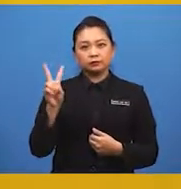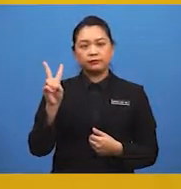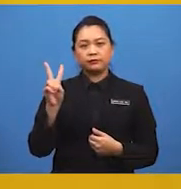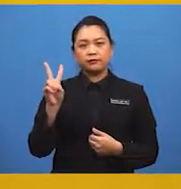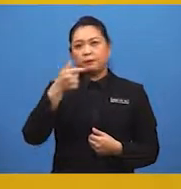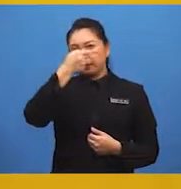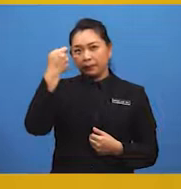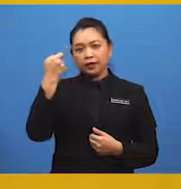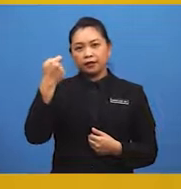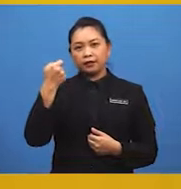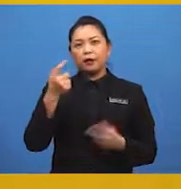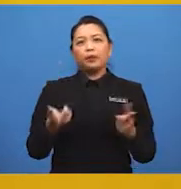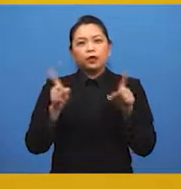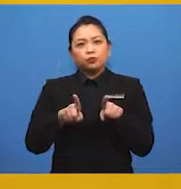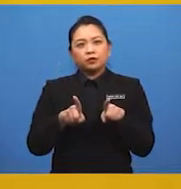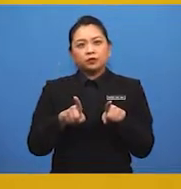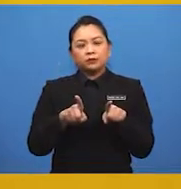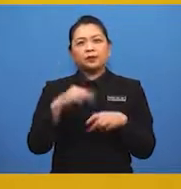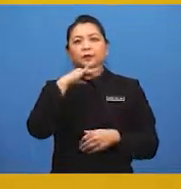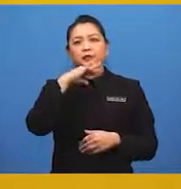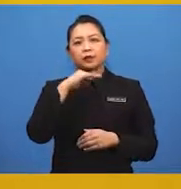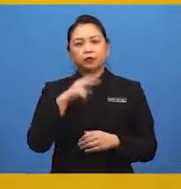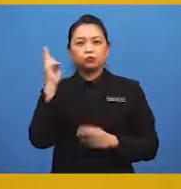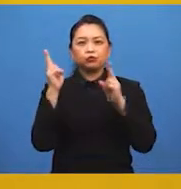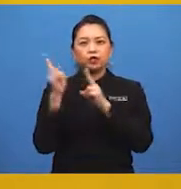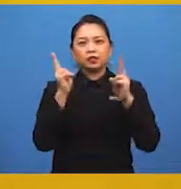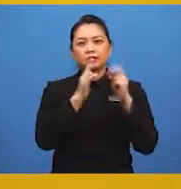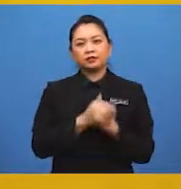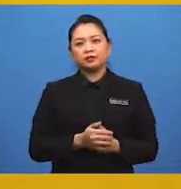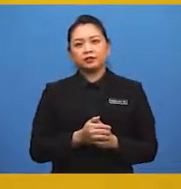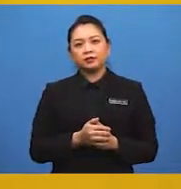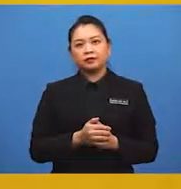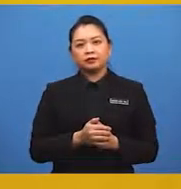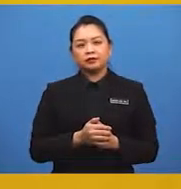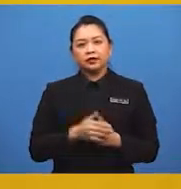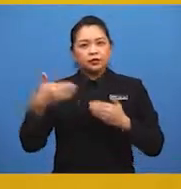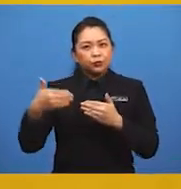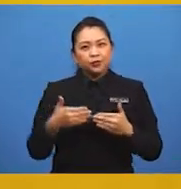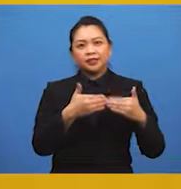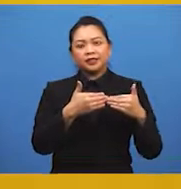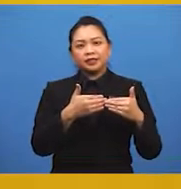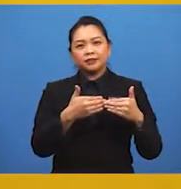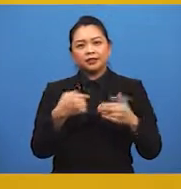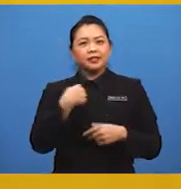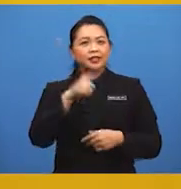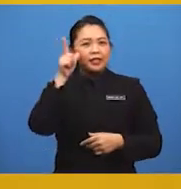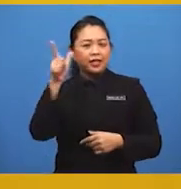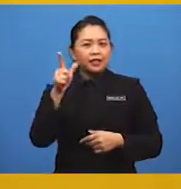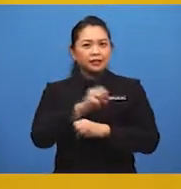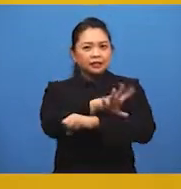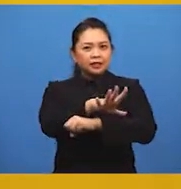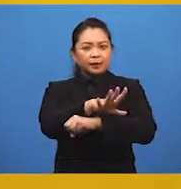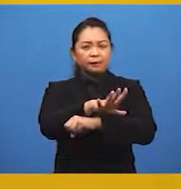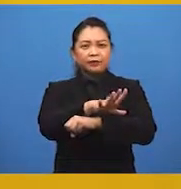menyebabkan berlakunya pencemaran udara. Seterusnya, kita lihat kesan